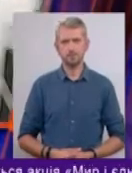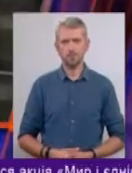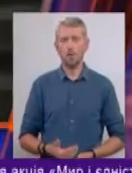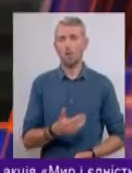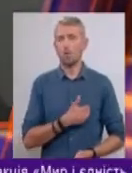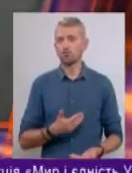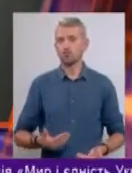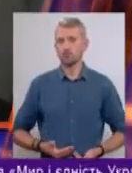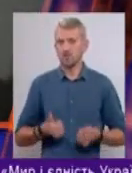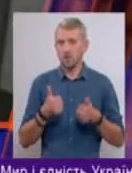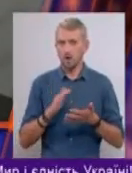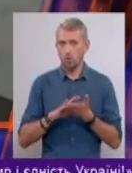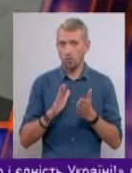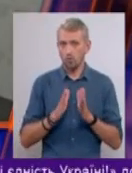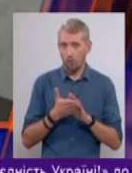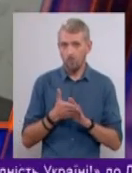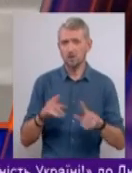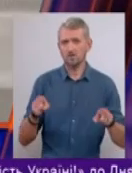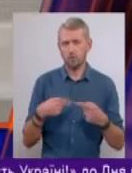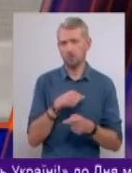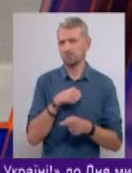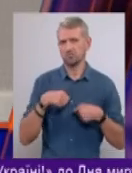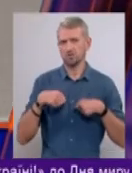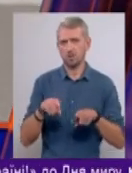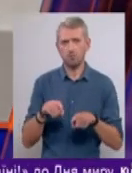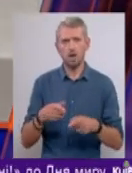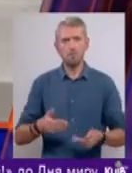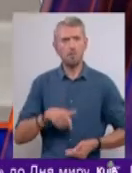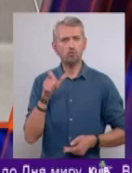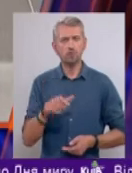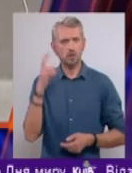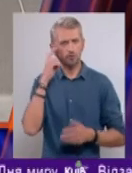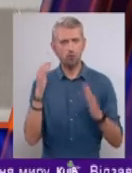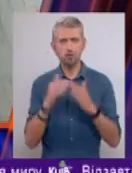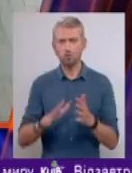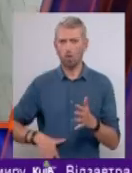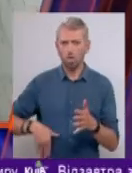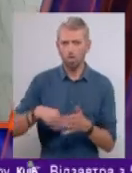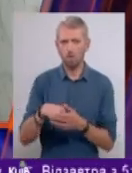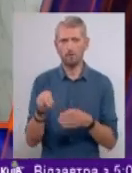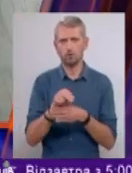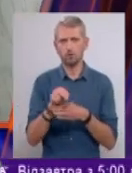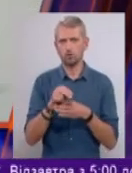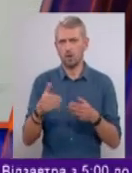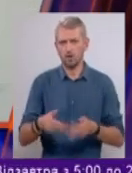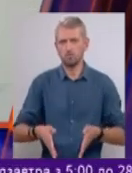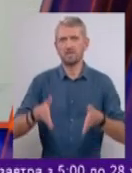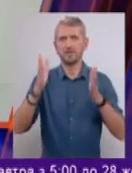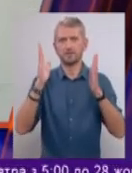Хочеш жити у гарних умовах? Створи їх собі сам. Мешканка столичного будинку власним коштом відремонтувала під'їзд.